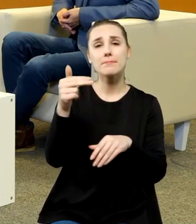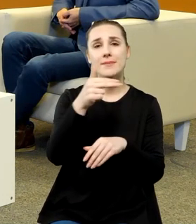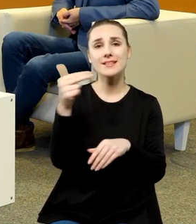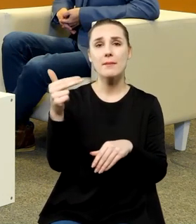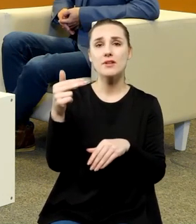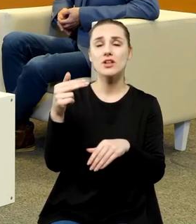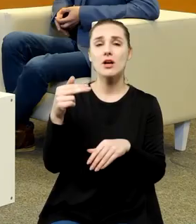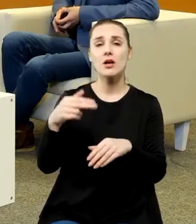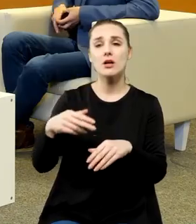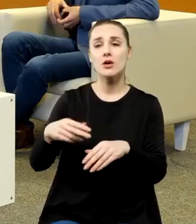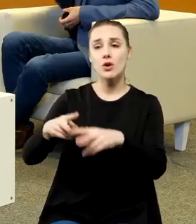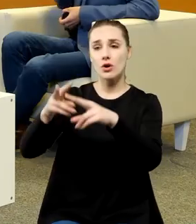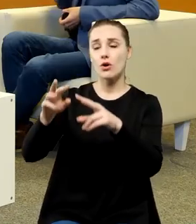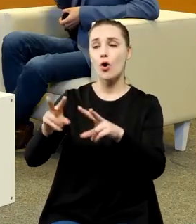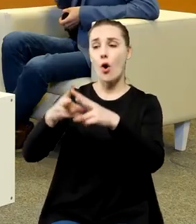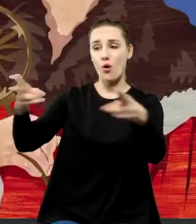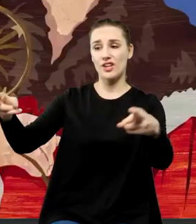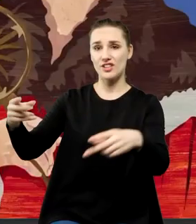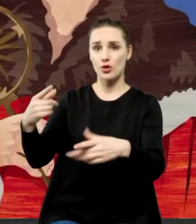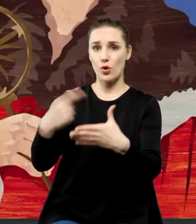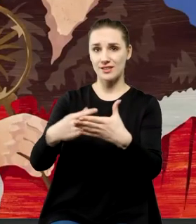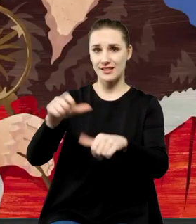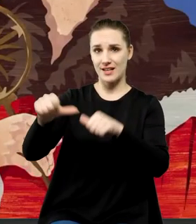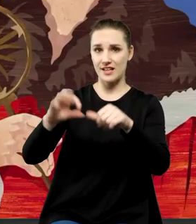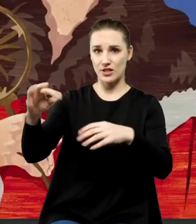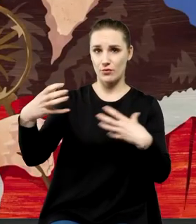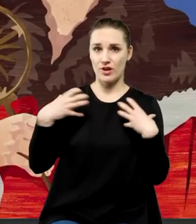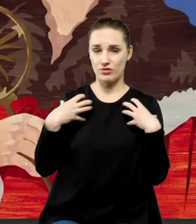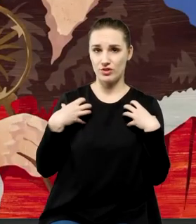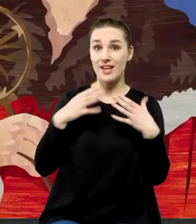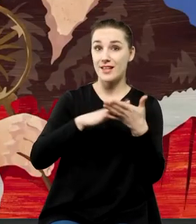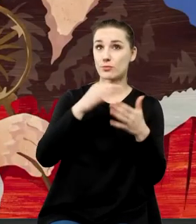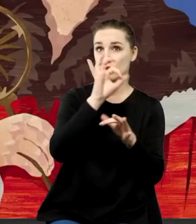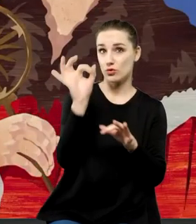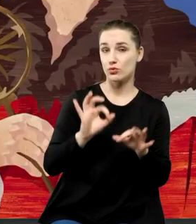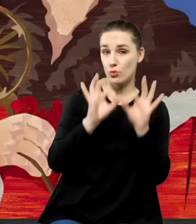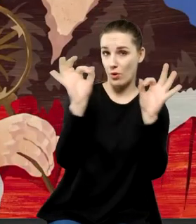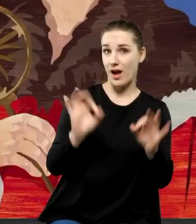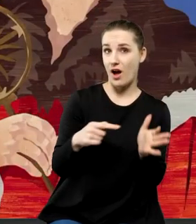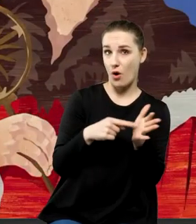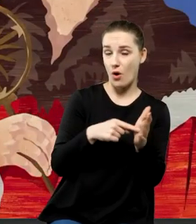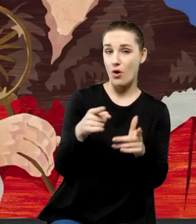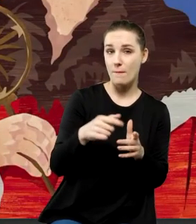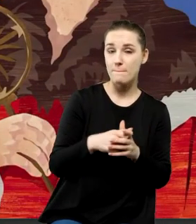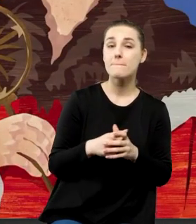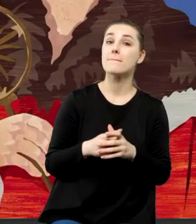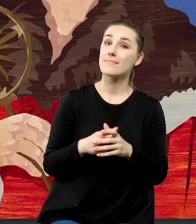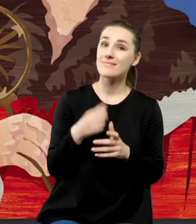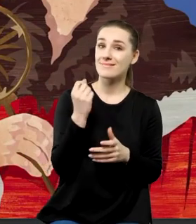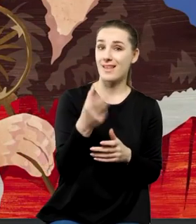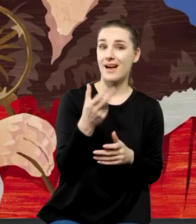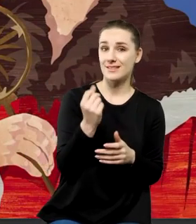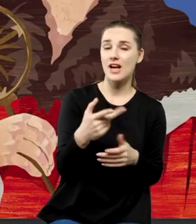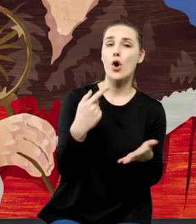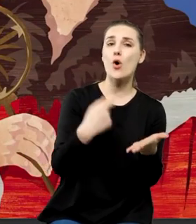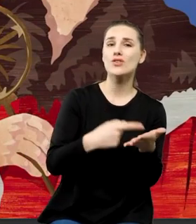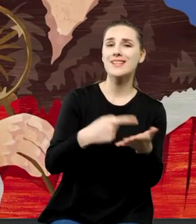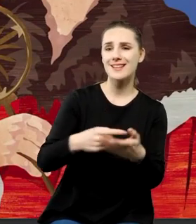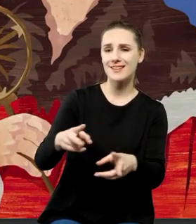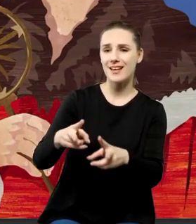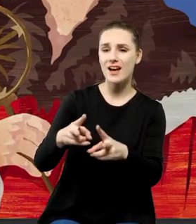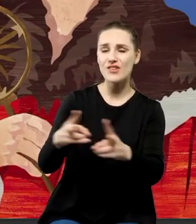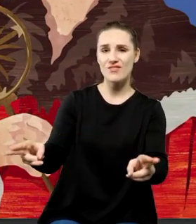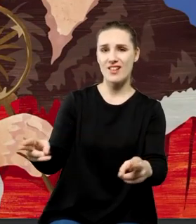lat jego życia one były związane z tym ostatnim momentem